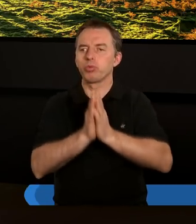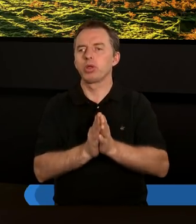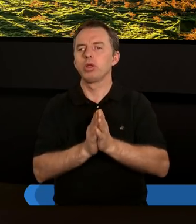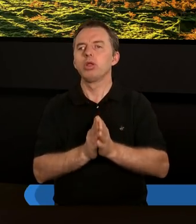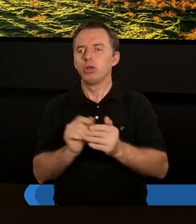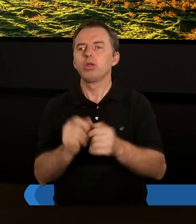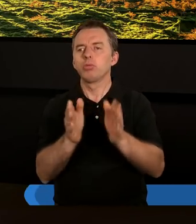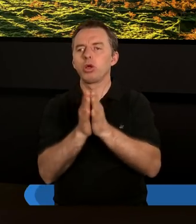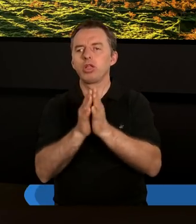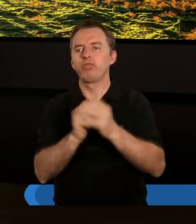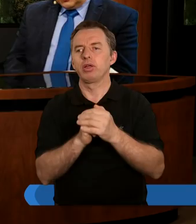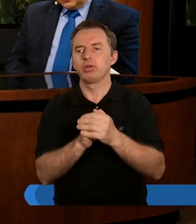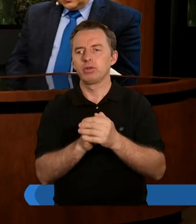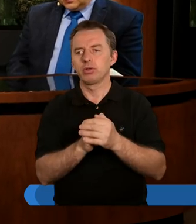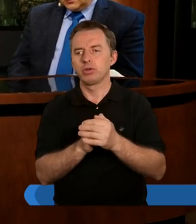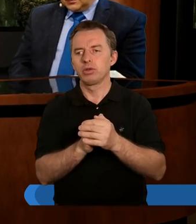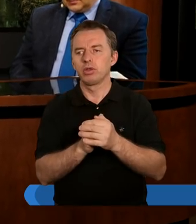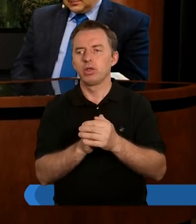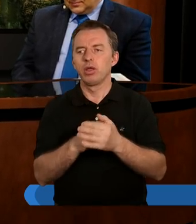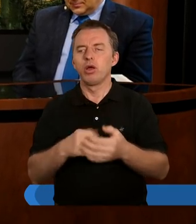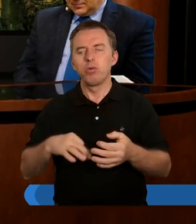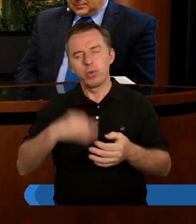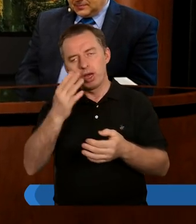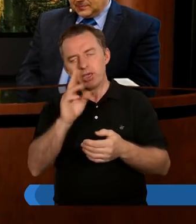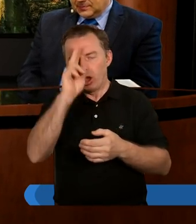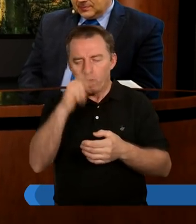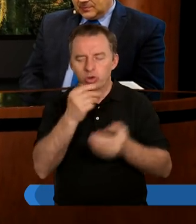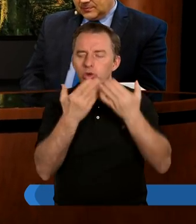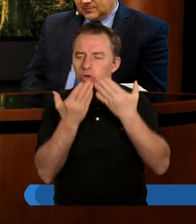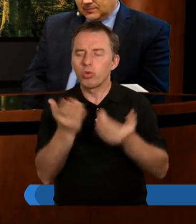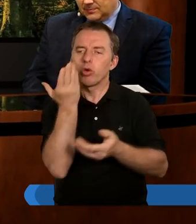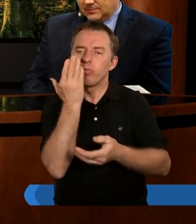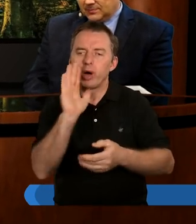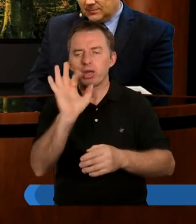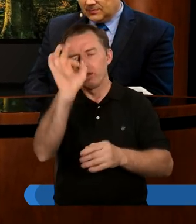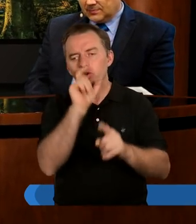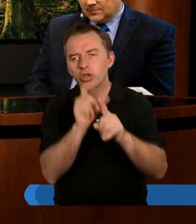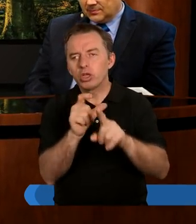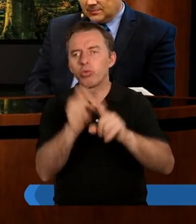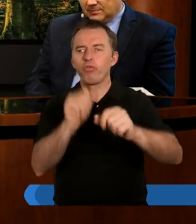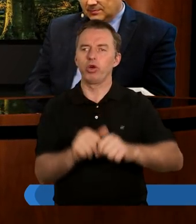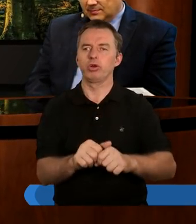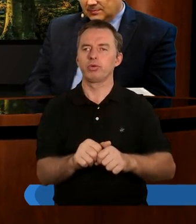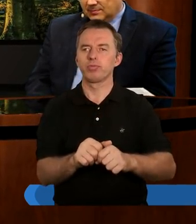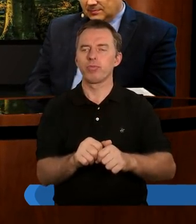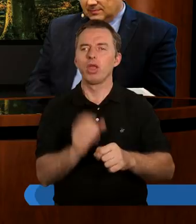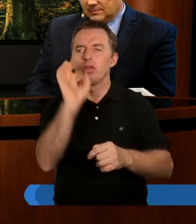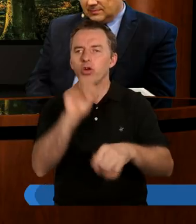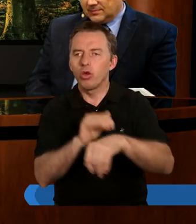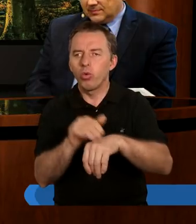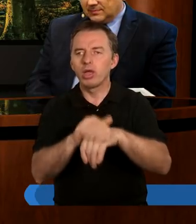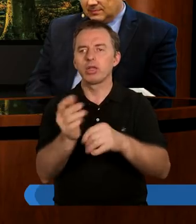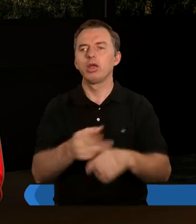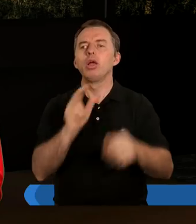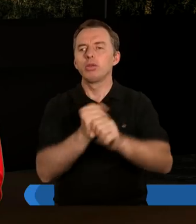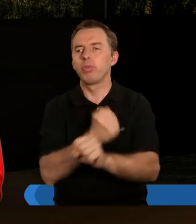i we wspólnej modlitwie. Panie nasz i Ojcze, dziękujemy Ci bardzo za Twoje Słowo, za Twoją